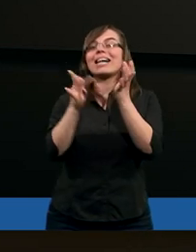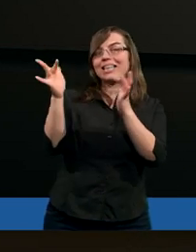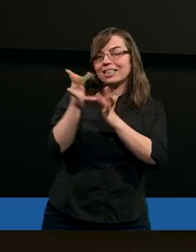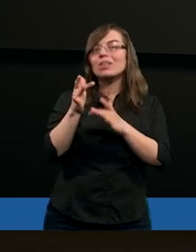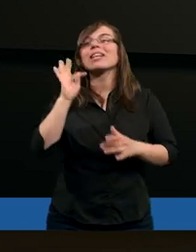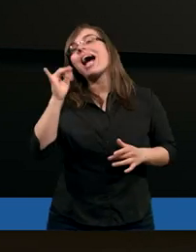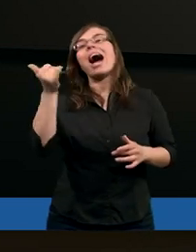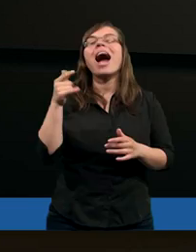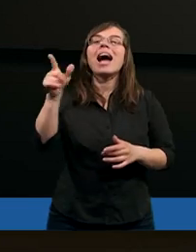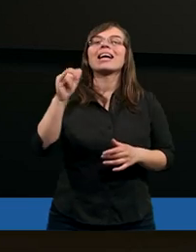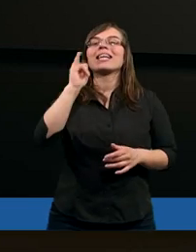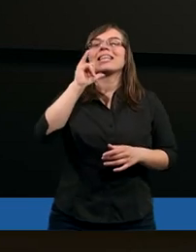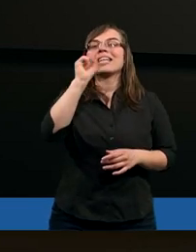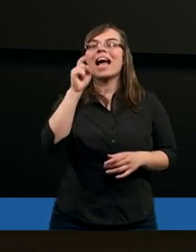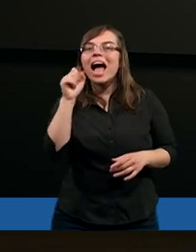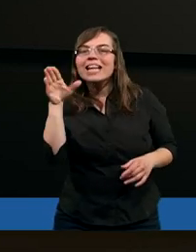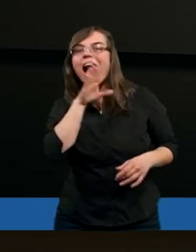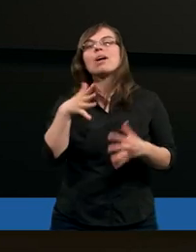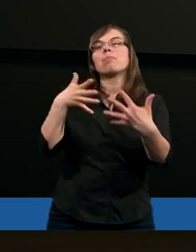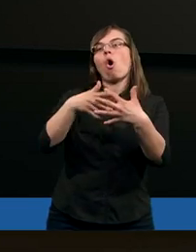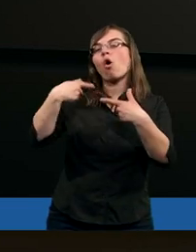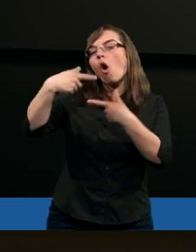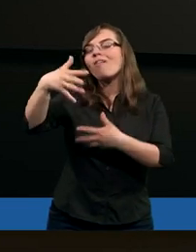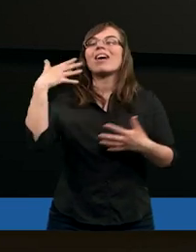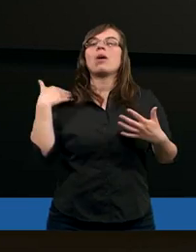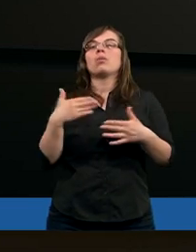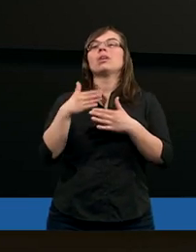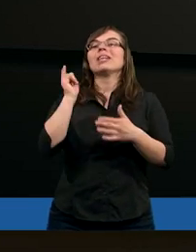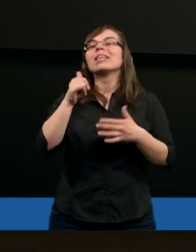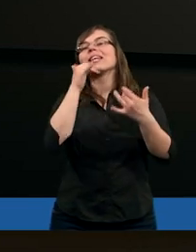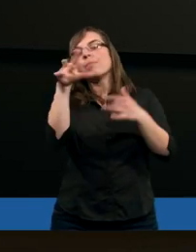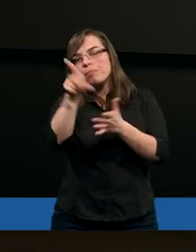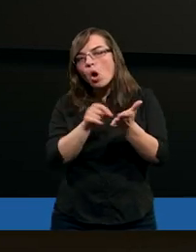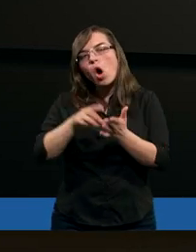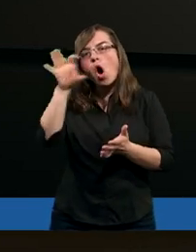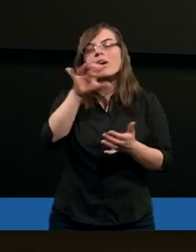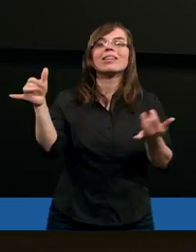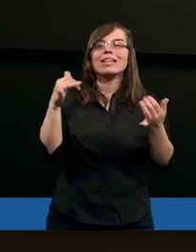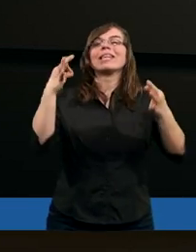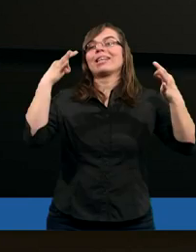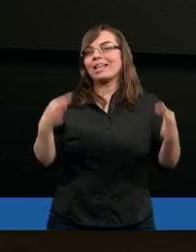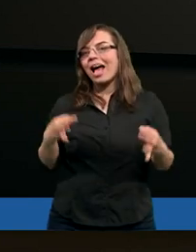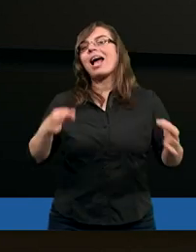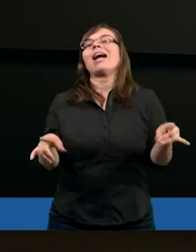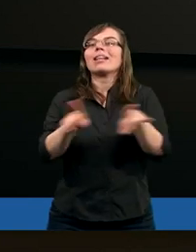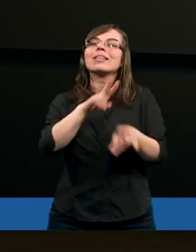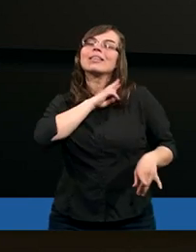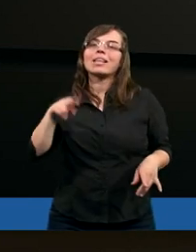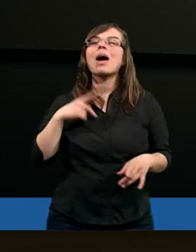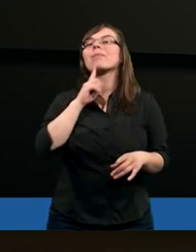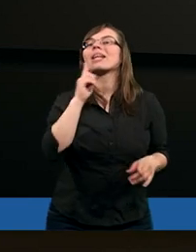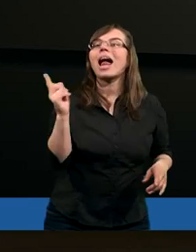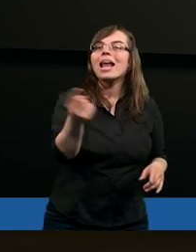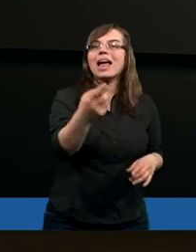Chrystus, tak jak Izajasz to prorokował i tak jak Piotr to oglądał i teraz nam